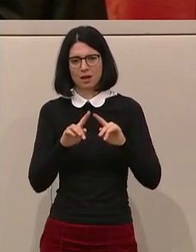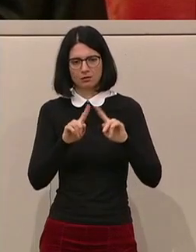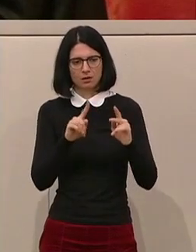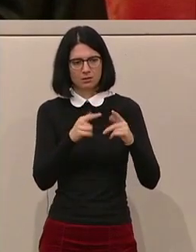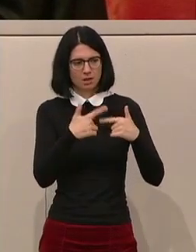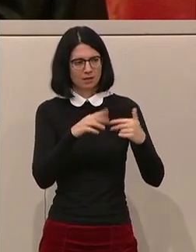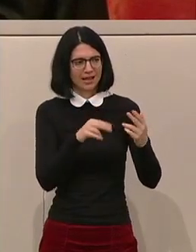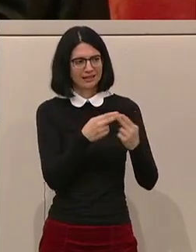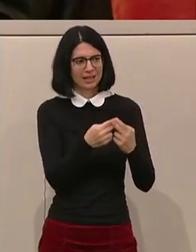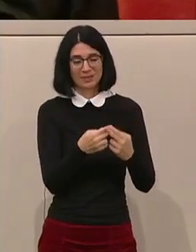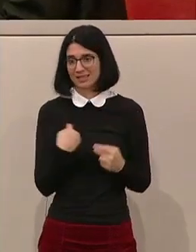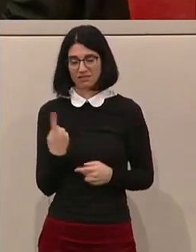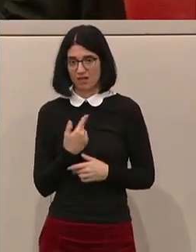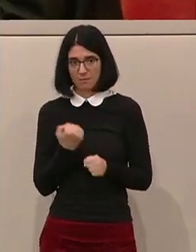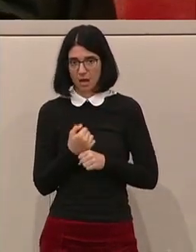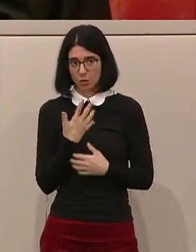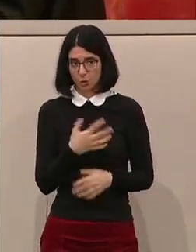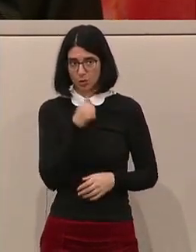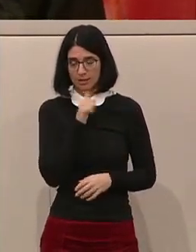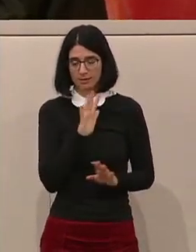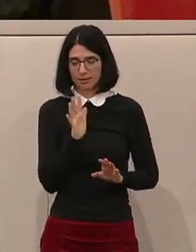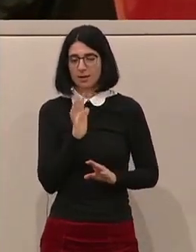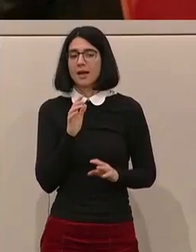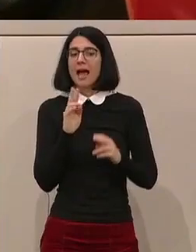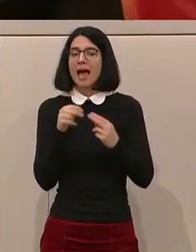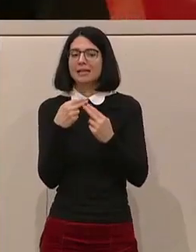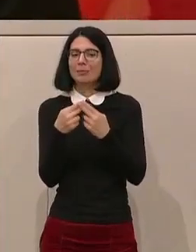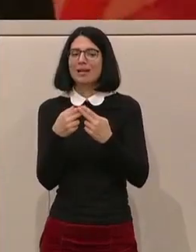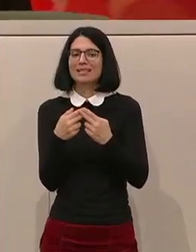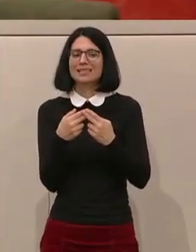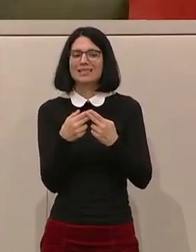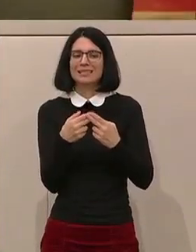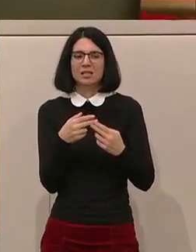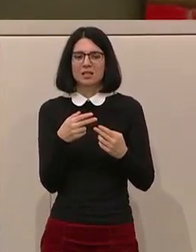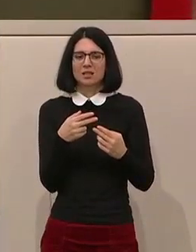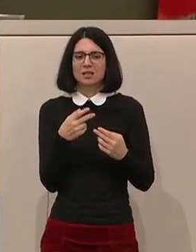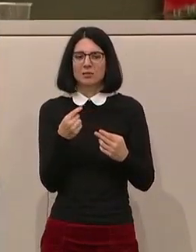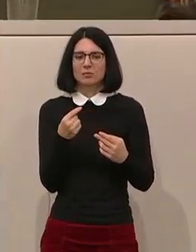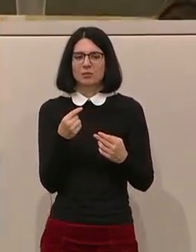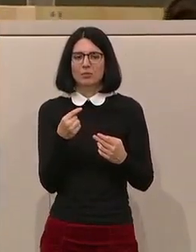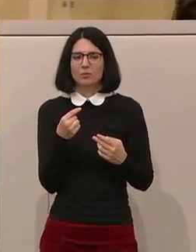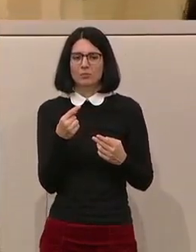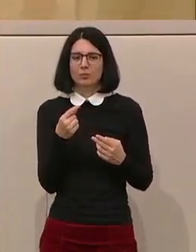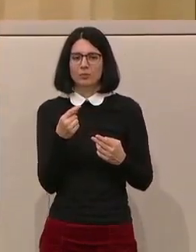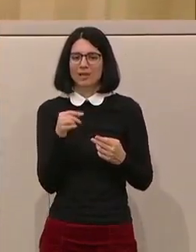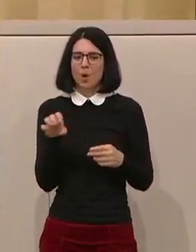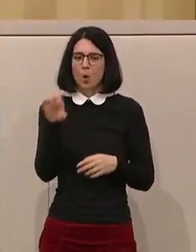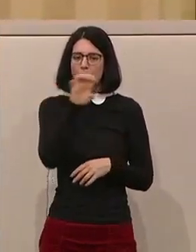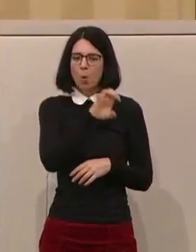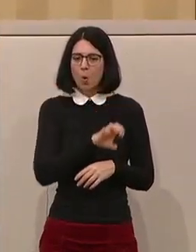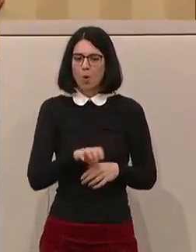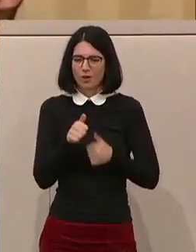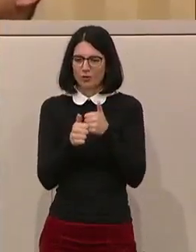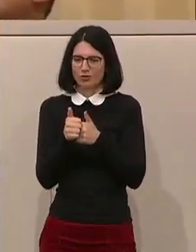Landes angepasst. Das machen wir ja nicht. Wir passen ja unsere Sozialleistungen an die Eurostat